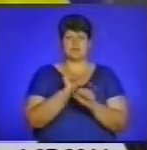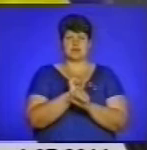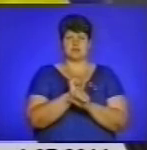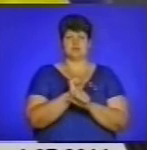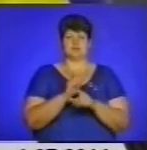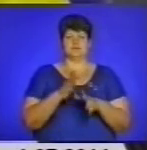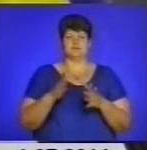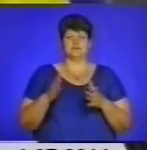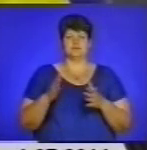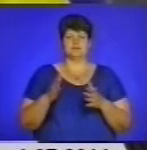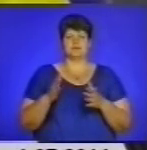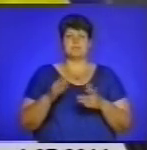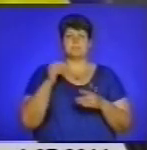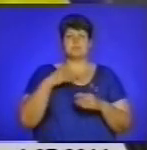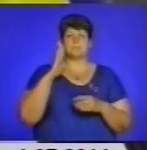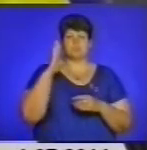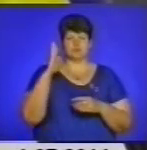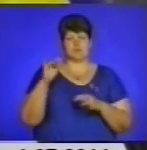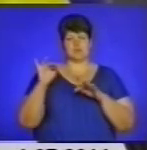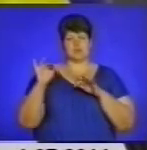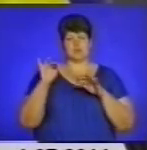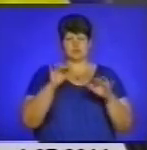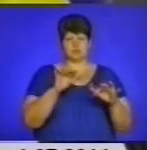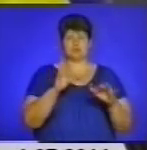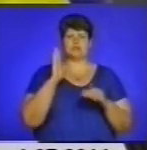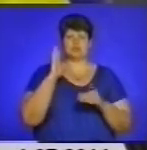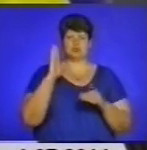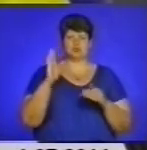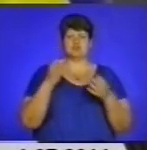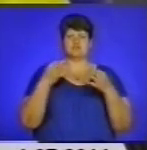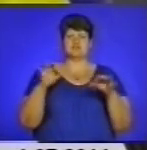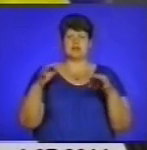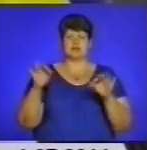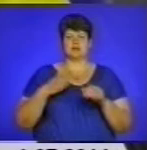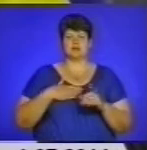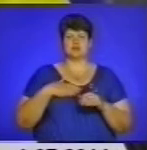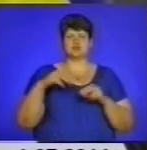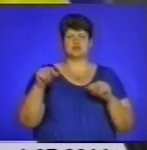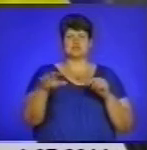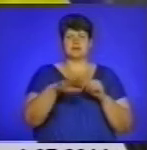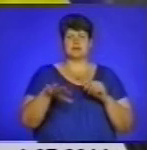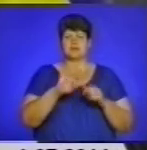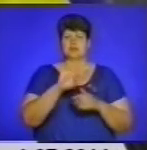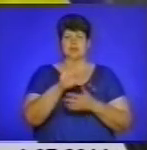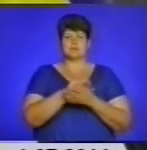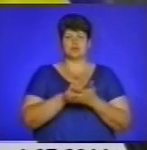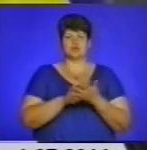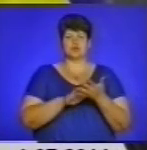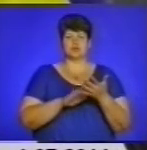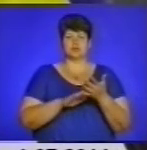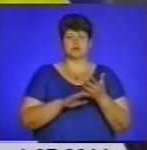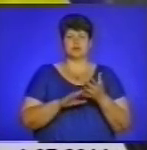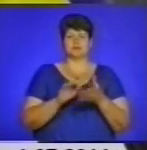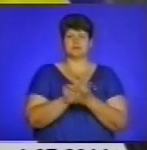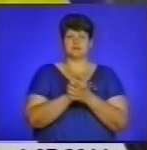припинення вогню. Ми будемо наступати і будемо звільняти нашу землю. Непродовження режиму припинення вогню –